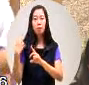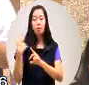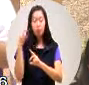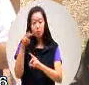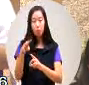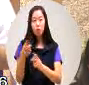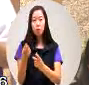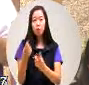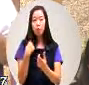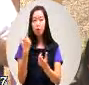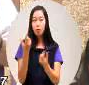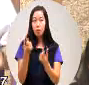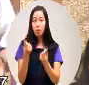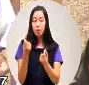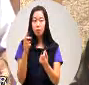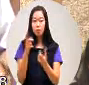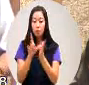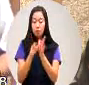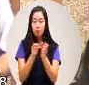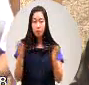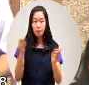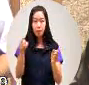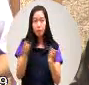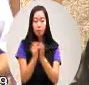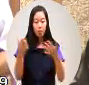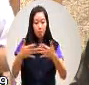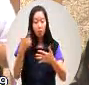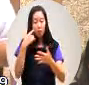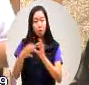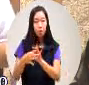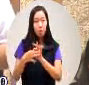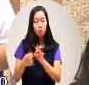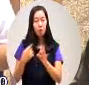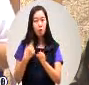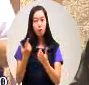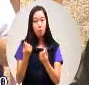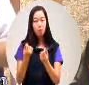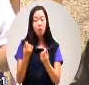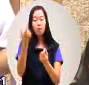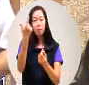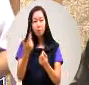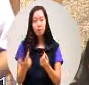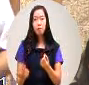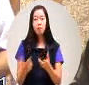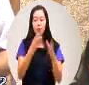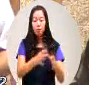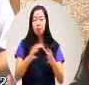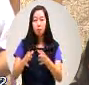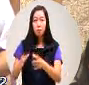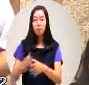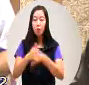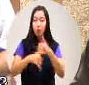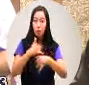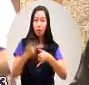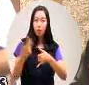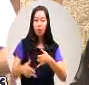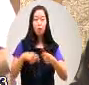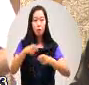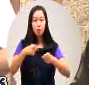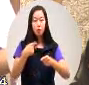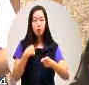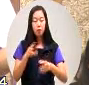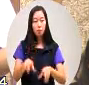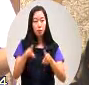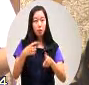了我们也透过议员长期对这样的一个问题跟关心我们陆陆续续的已经办了相关的一些活动跟计划那